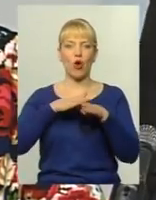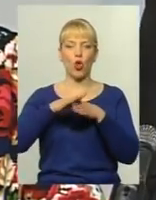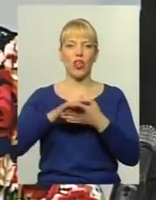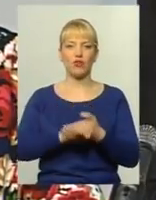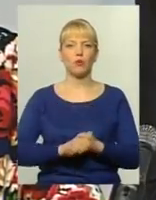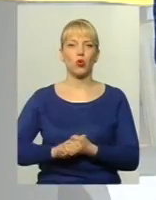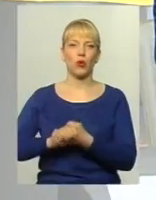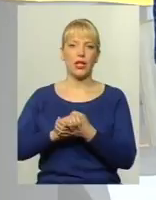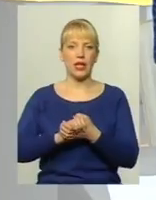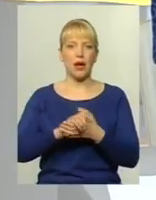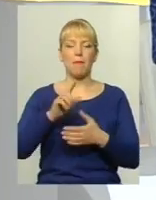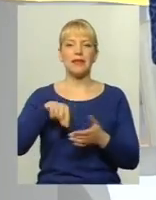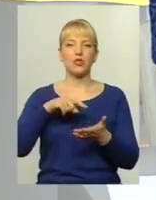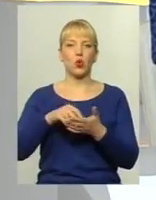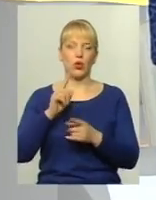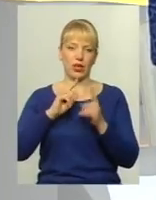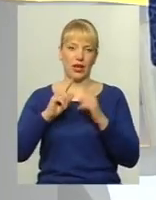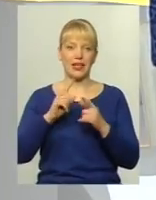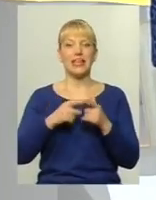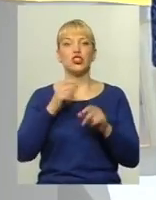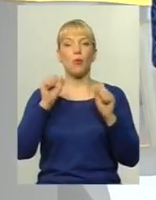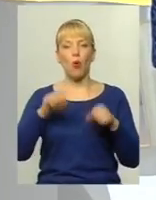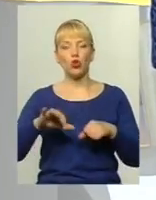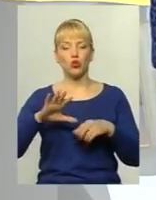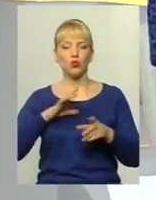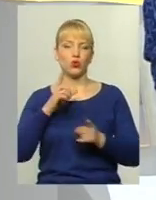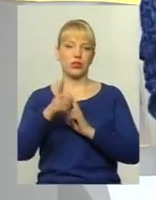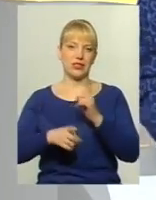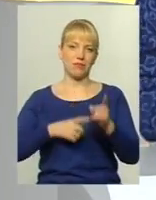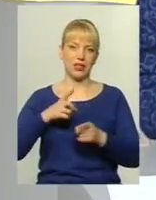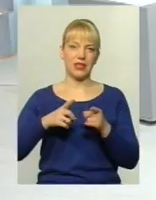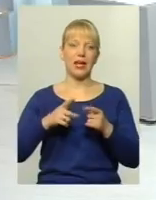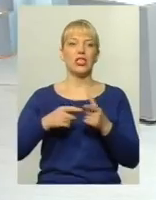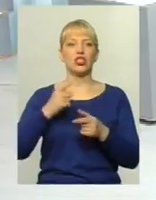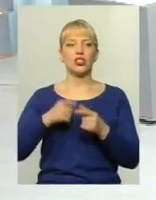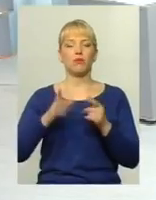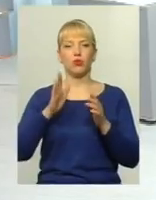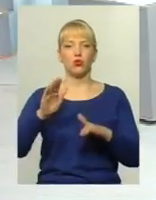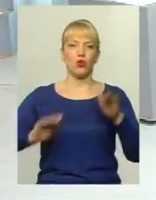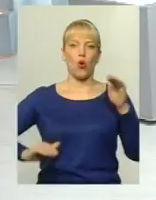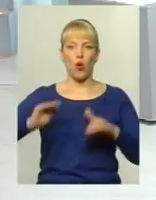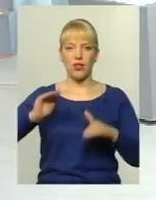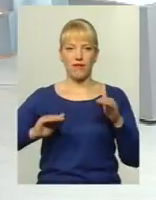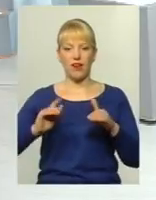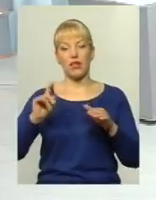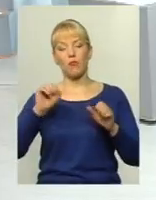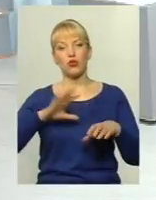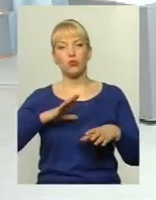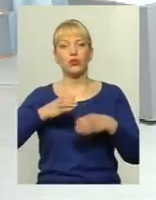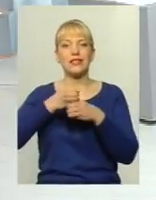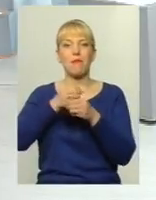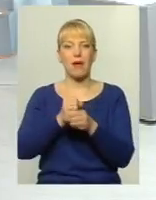міської ради Чи можуть бути на даний час зміни? Чи можуть відбутися, скажімо, коливання в сторону зменшення